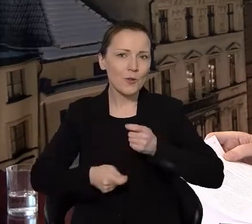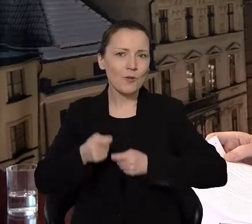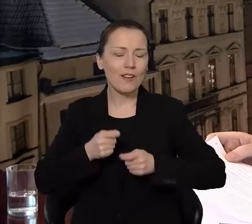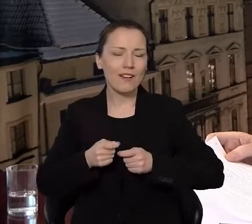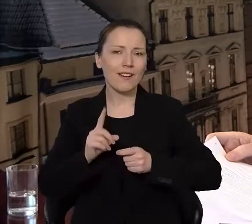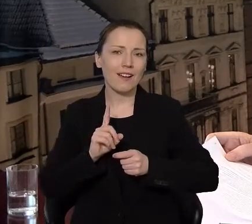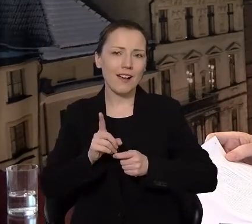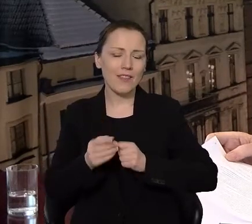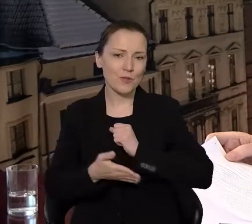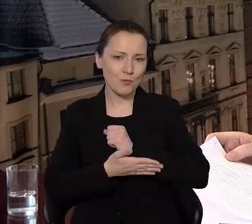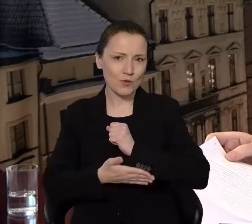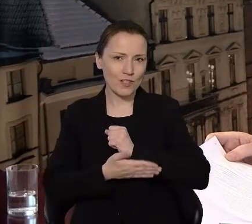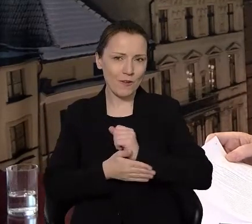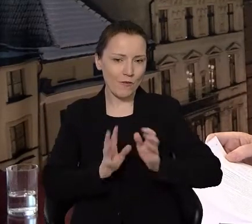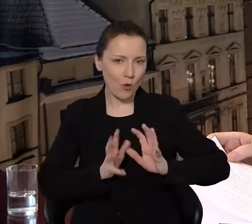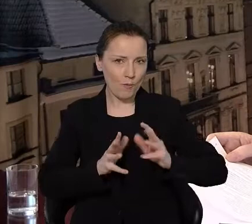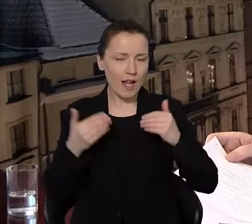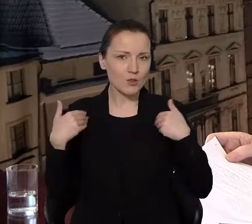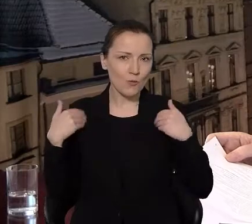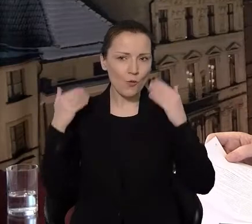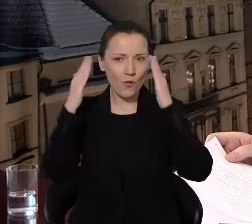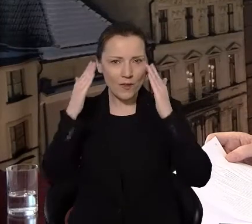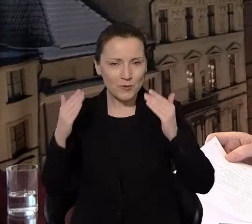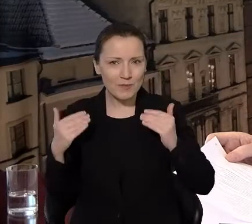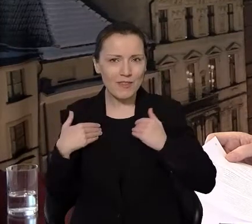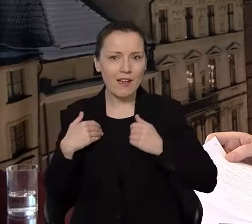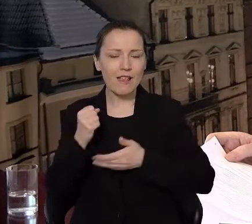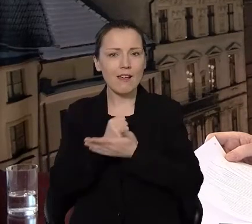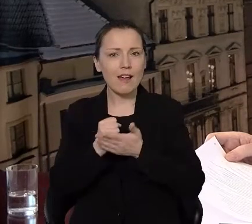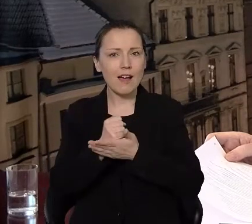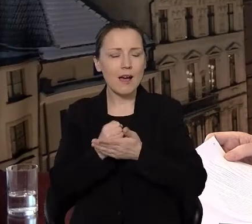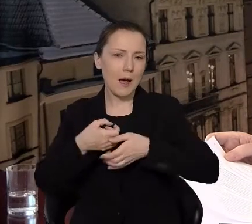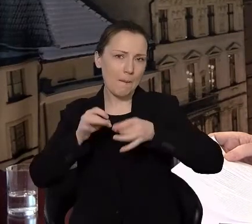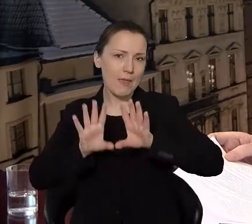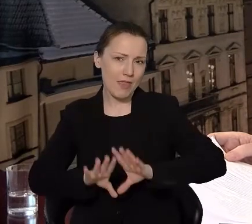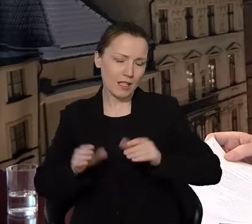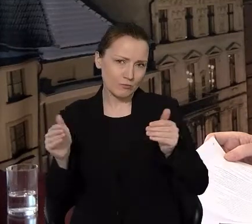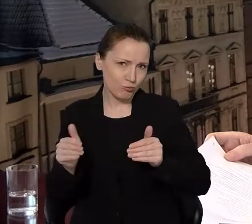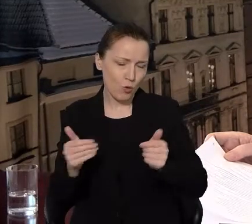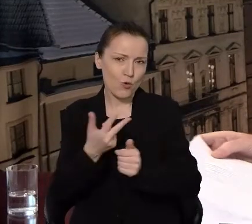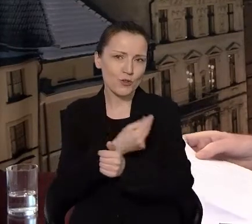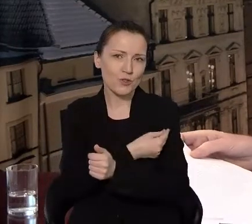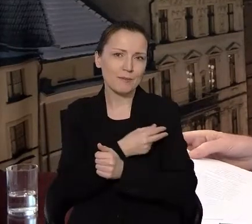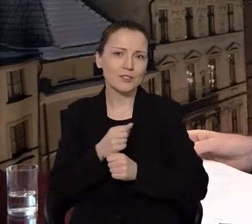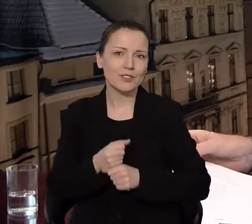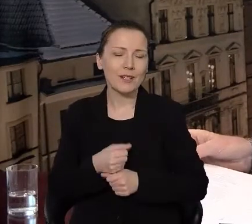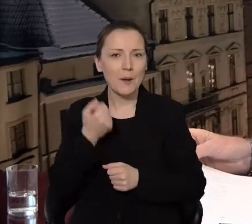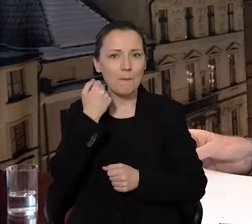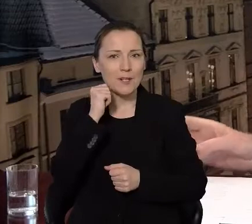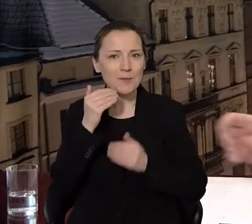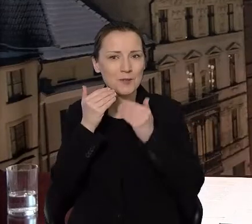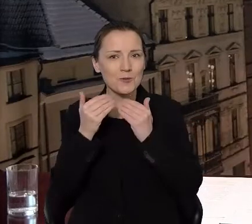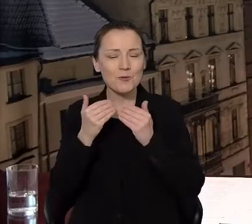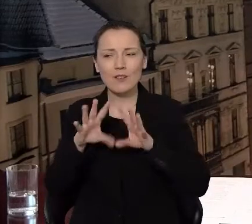oczywiście podstawowa opieka zdrowotna szpitale i apteki, tam także można korzystać ze szczepień. Bardzo dziękuję